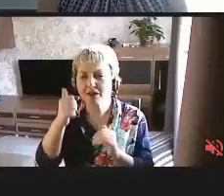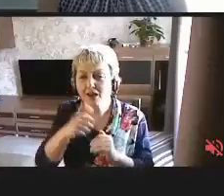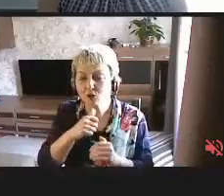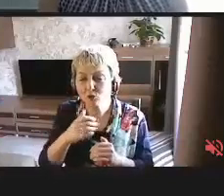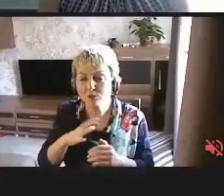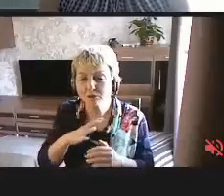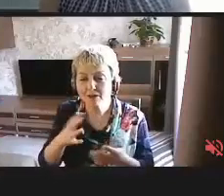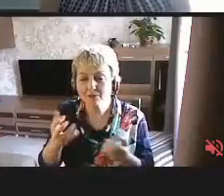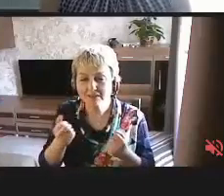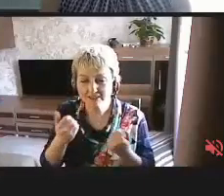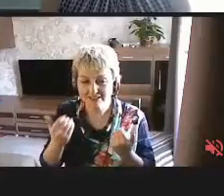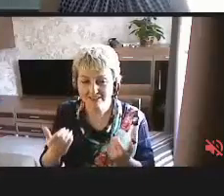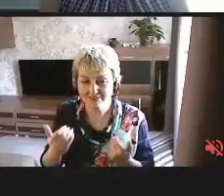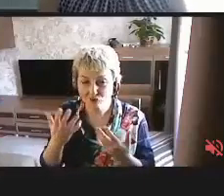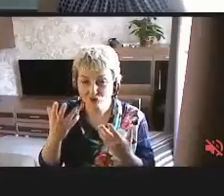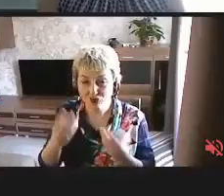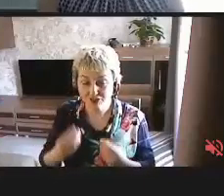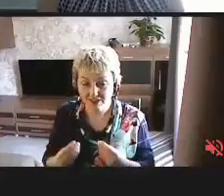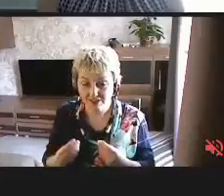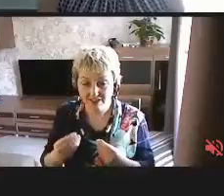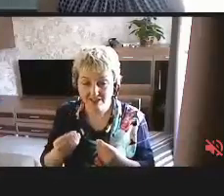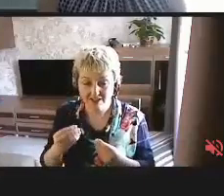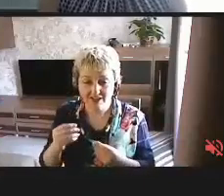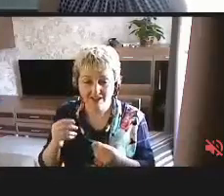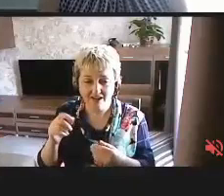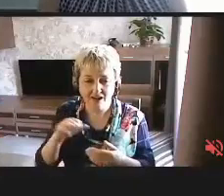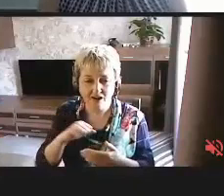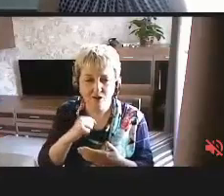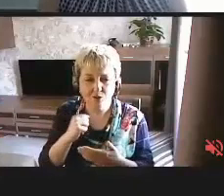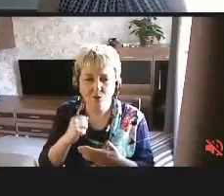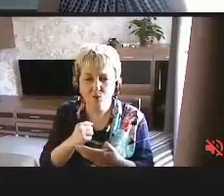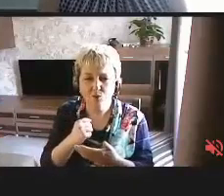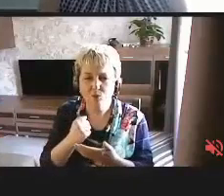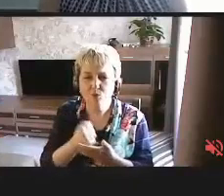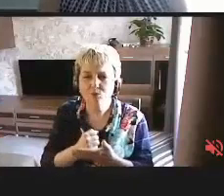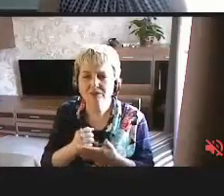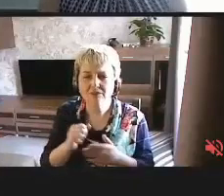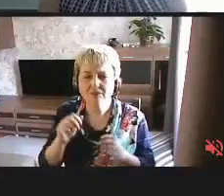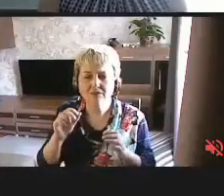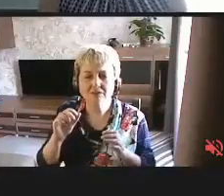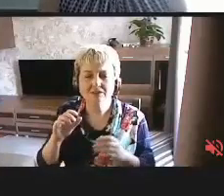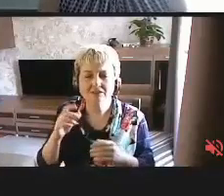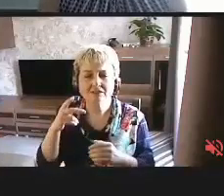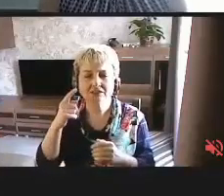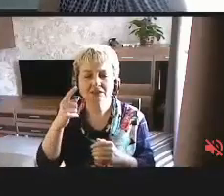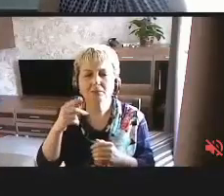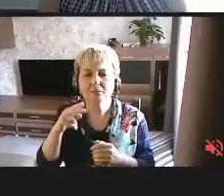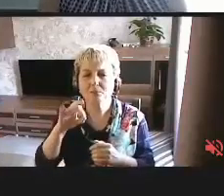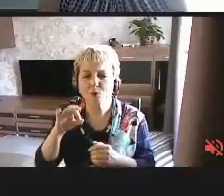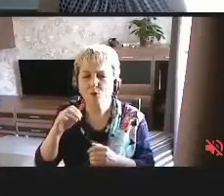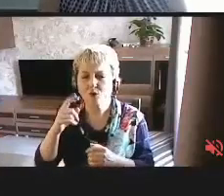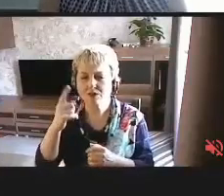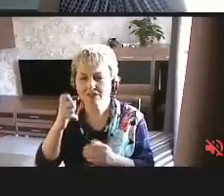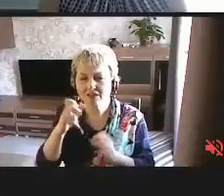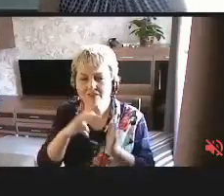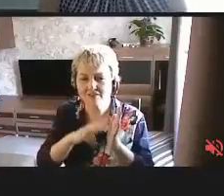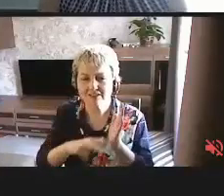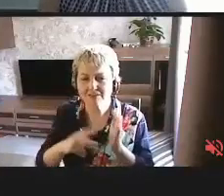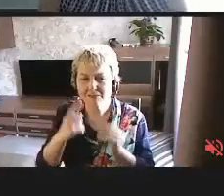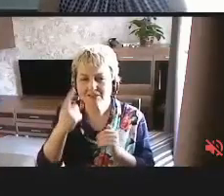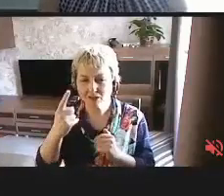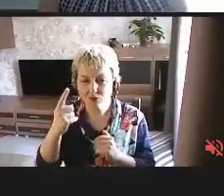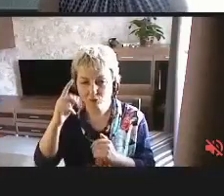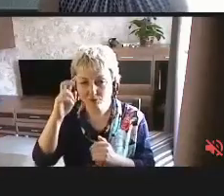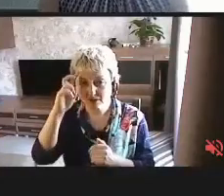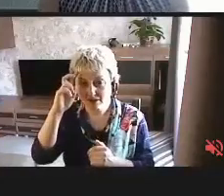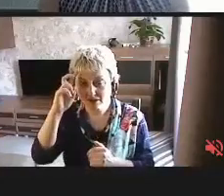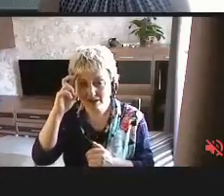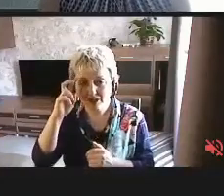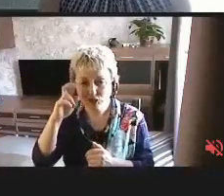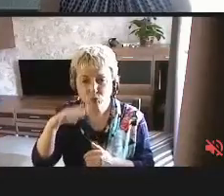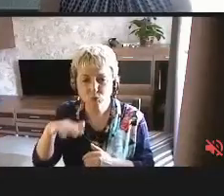На сегодняшний день ратифицирована в 181 государстве.